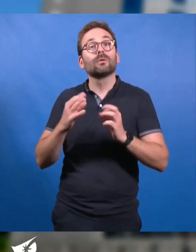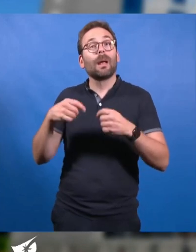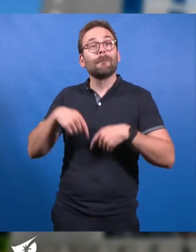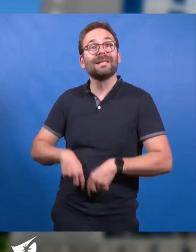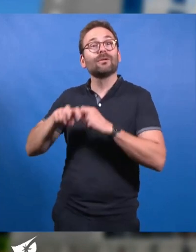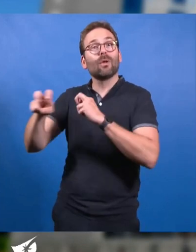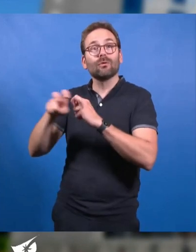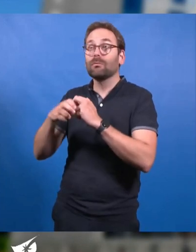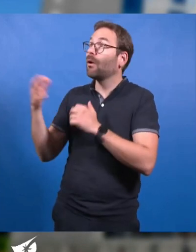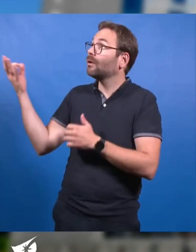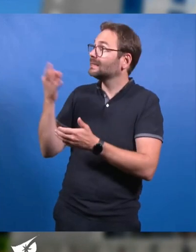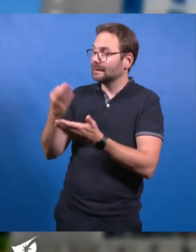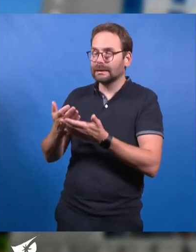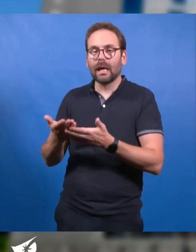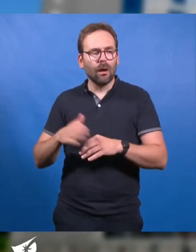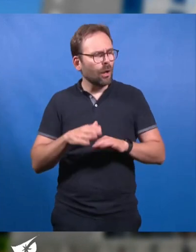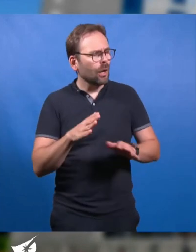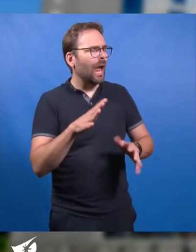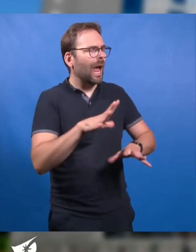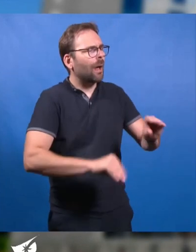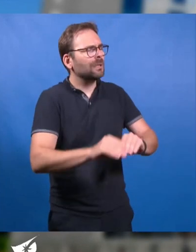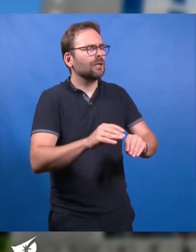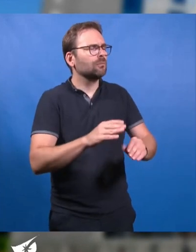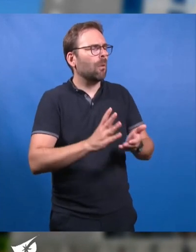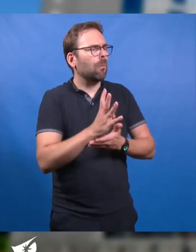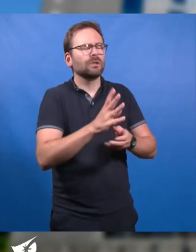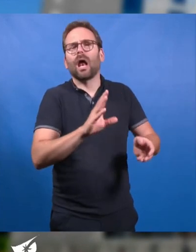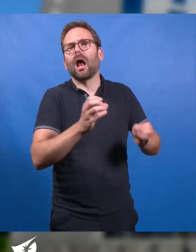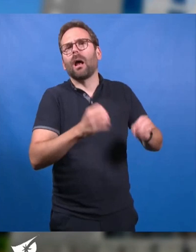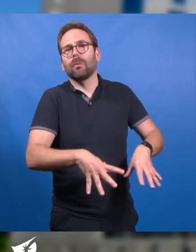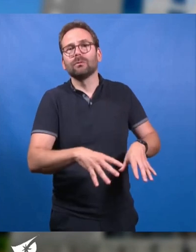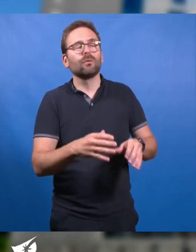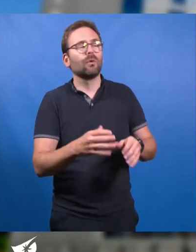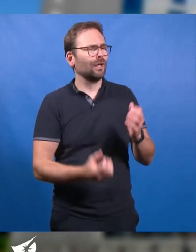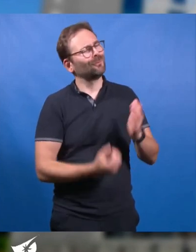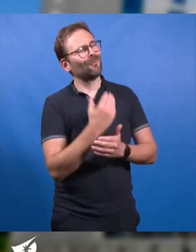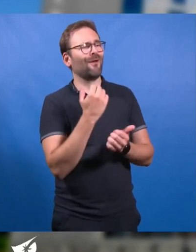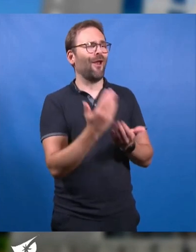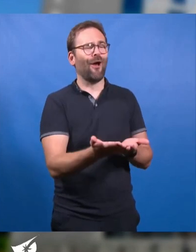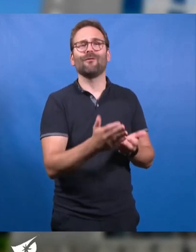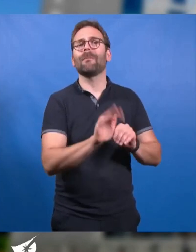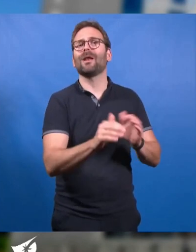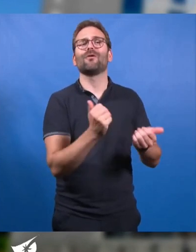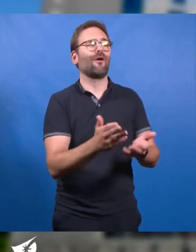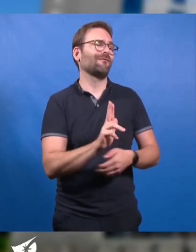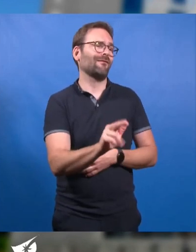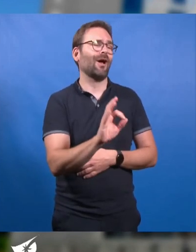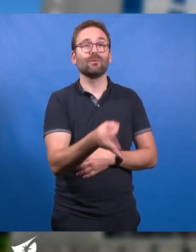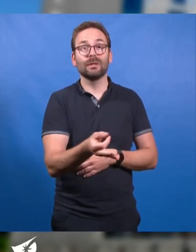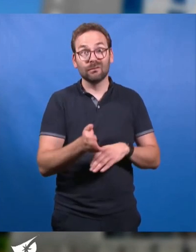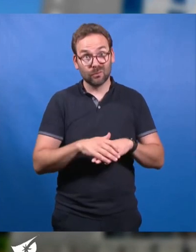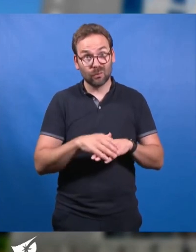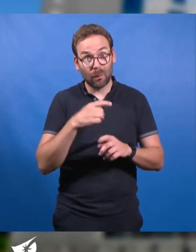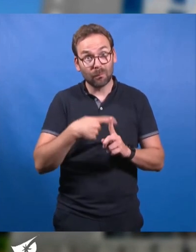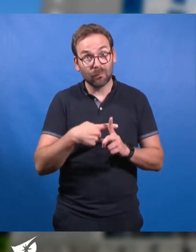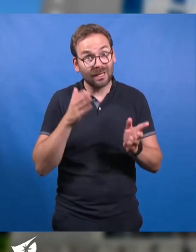lorsqu'il a acté l'abandon du projet de réaménagement et le lancement d'une nouvelle appel d'offres qui inaugurent rien de